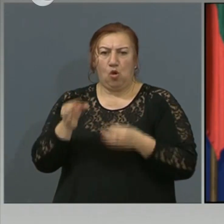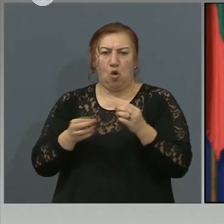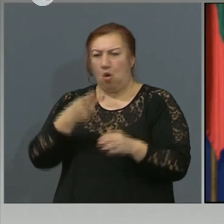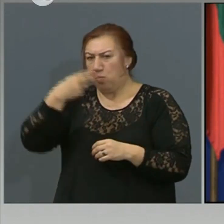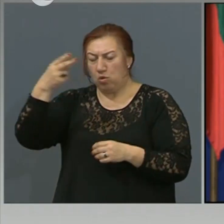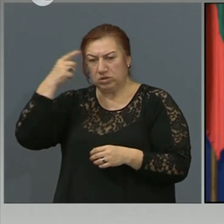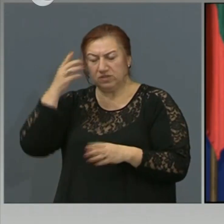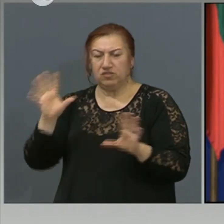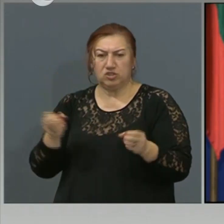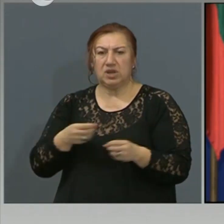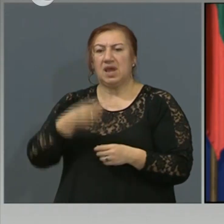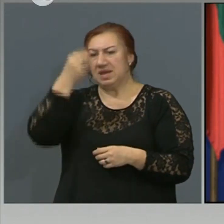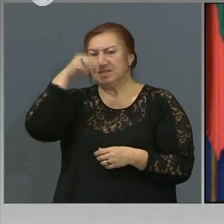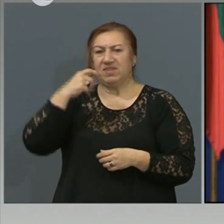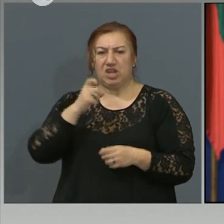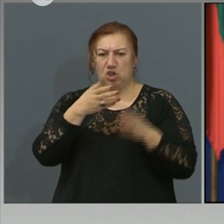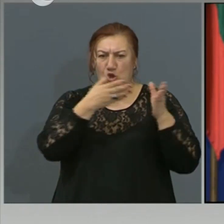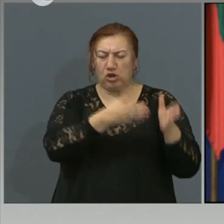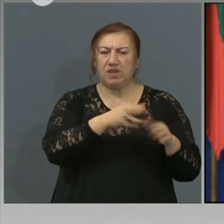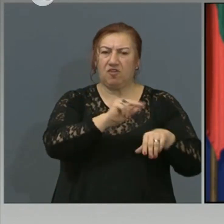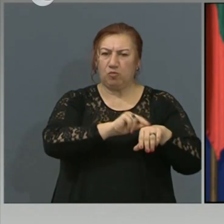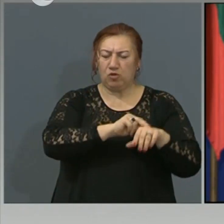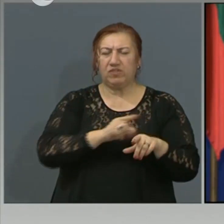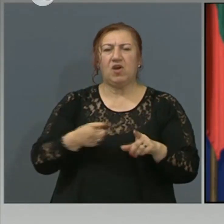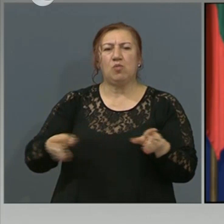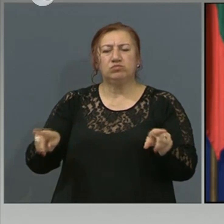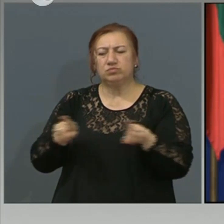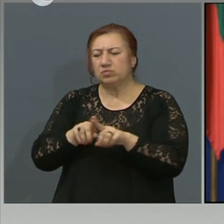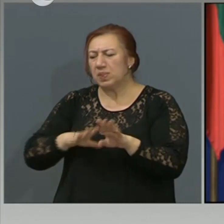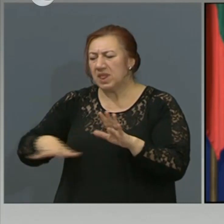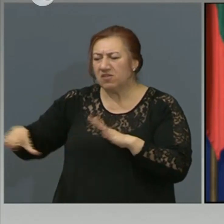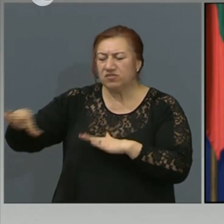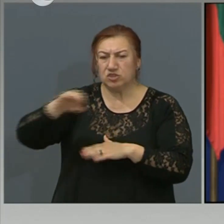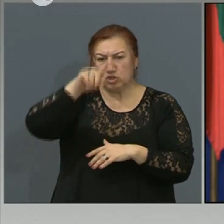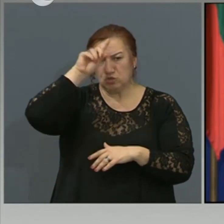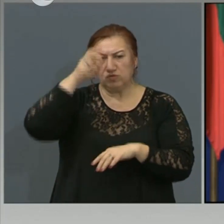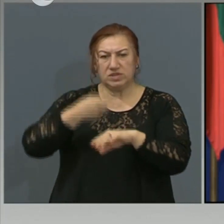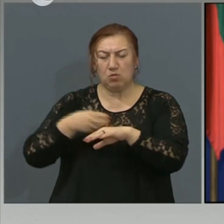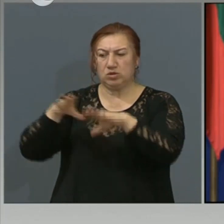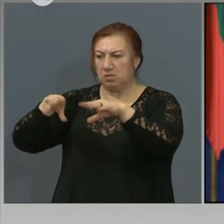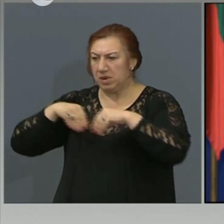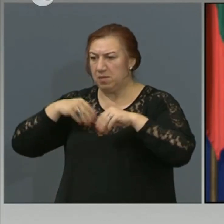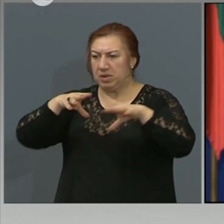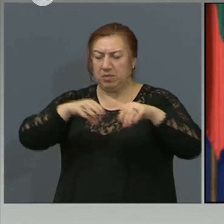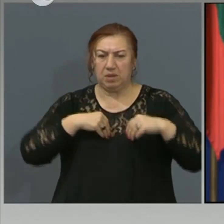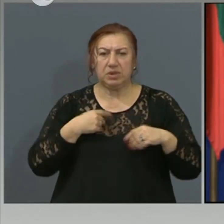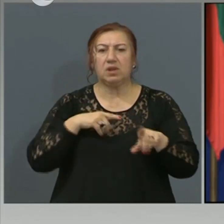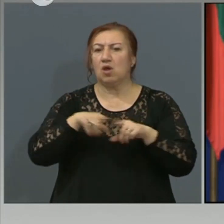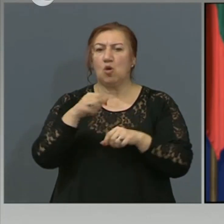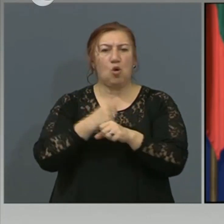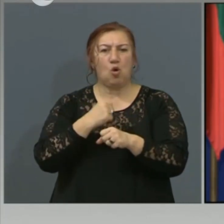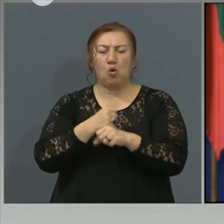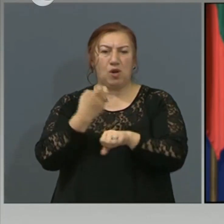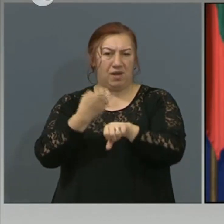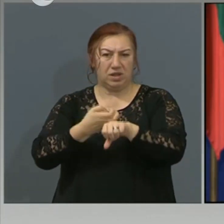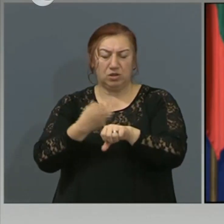става това нещо. Свети Георги, почти във всички софийски болници и във други болници. Колегите вече почнаха да